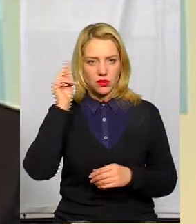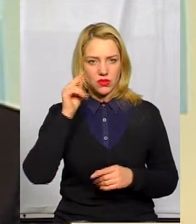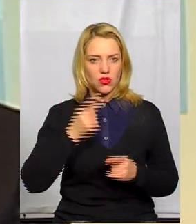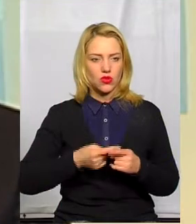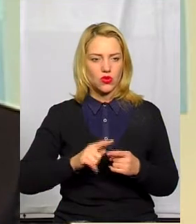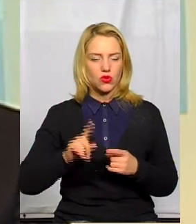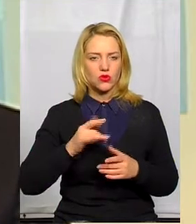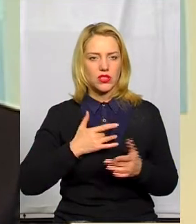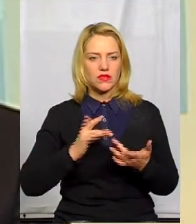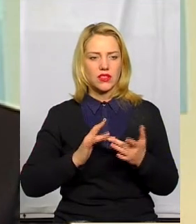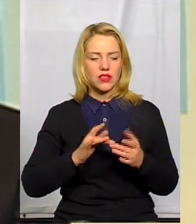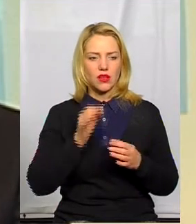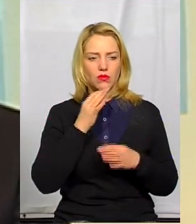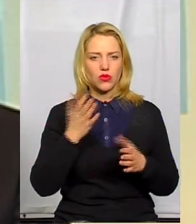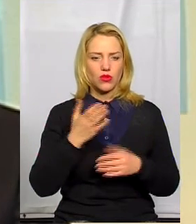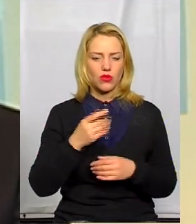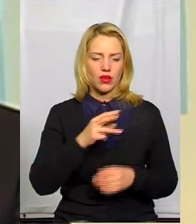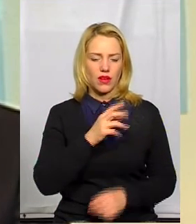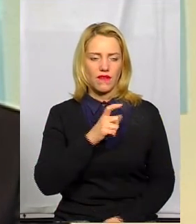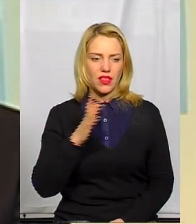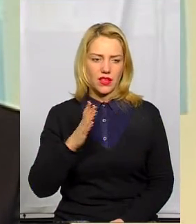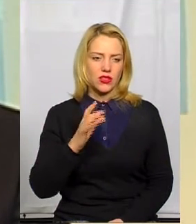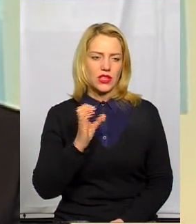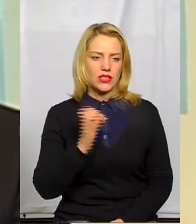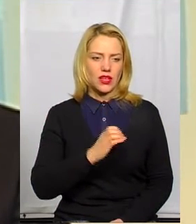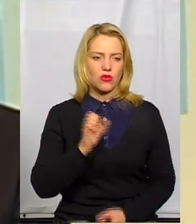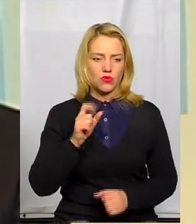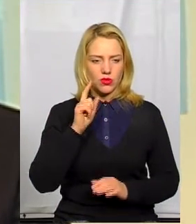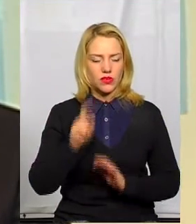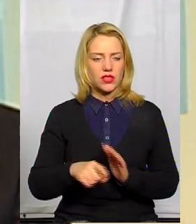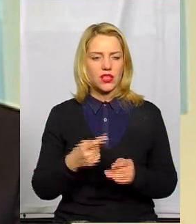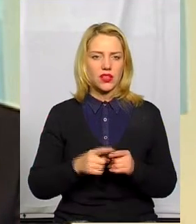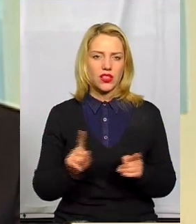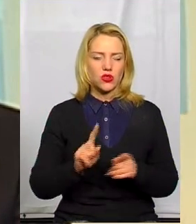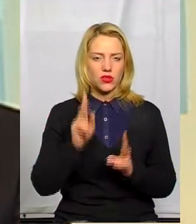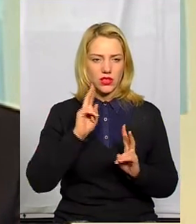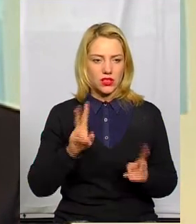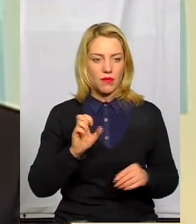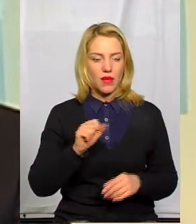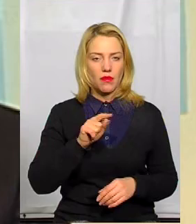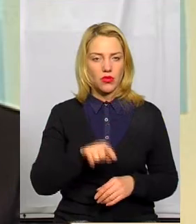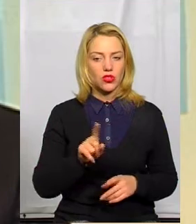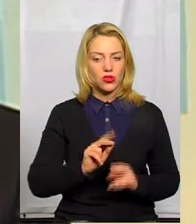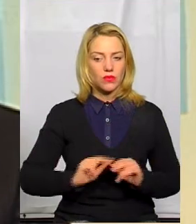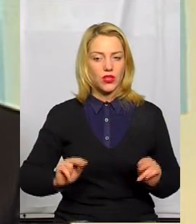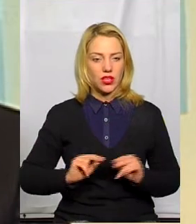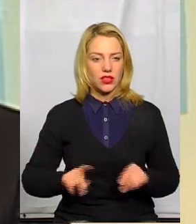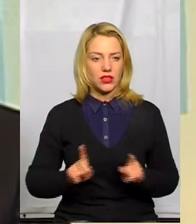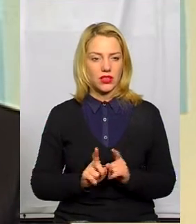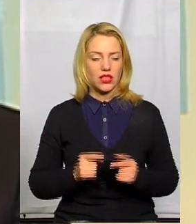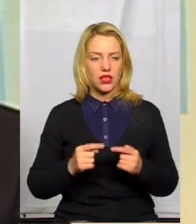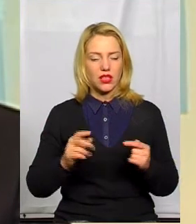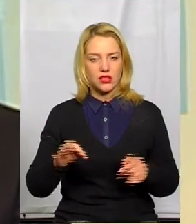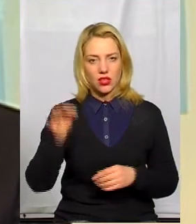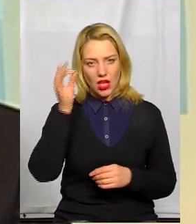того, що у нас є інтернет, і ми в будь-яку на те, що хвилину, секунду, можемо дізнатися те, чого не знаємо. Проте, щоб викладати ось такі речі,